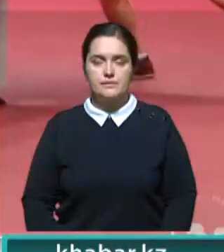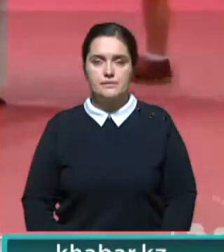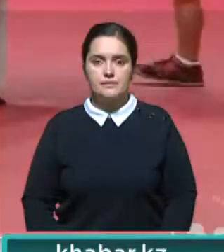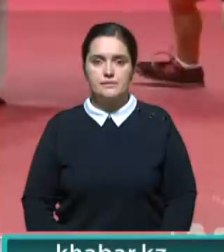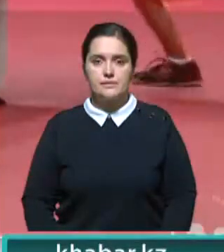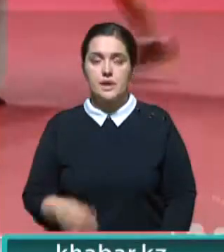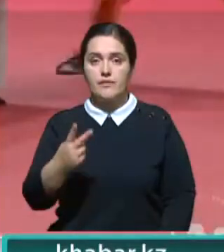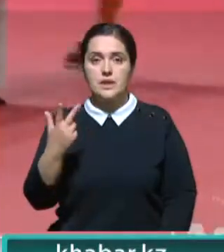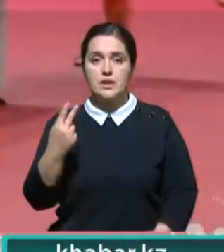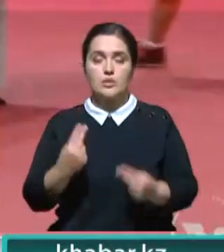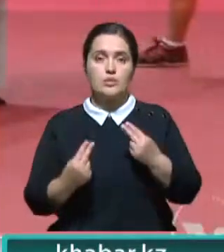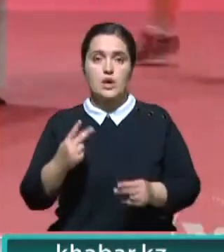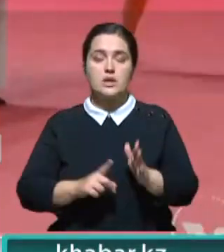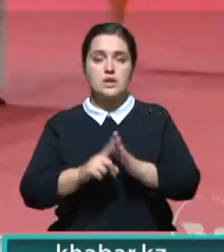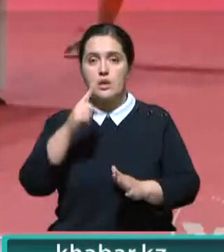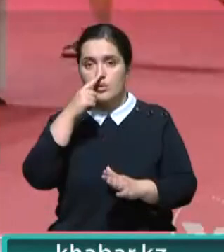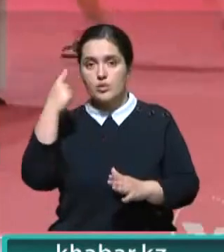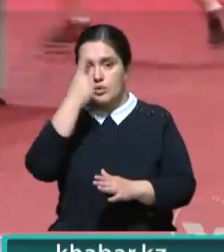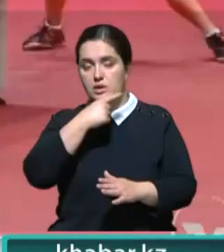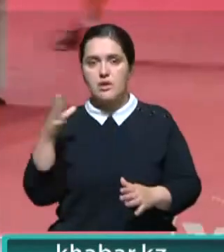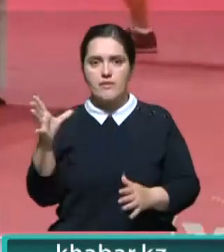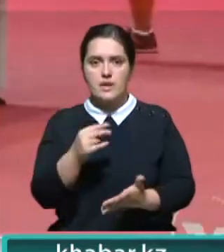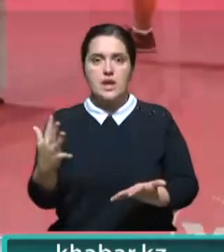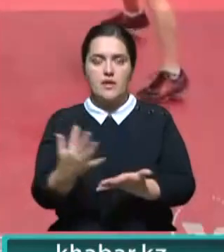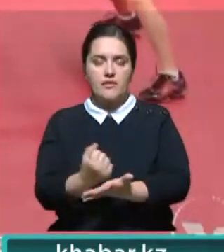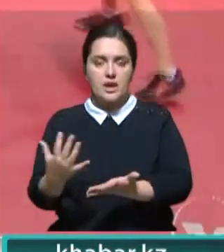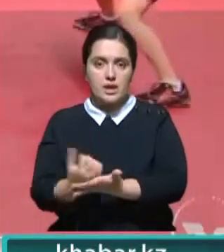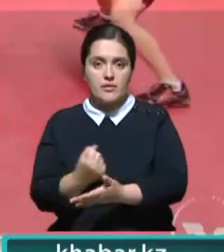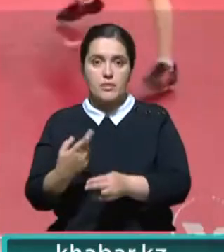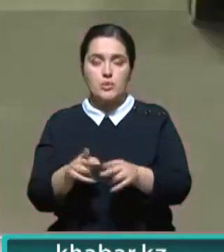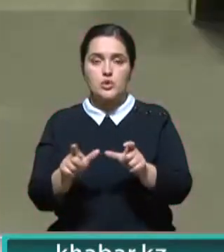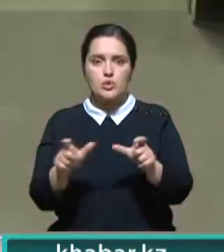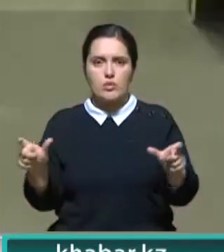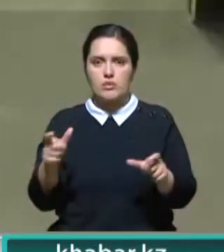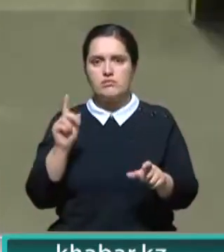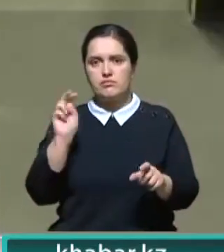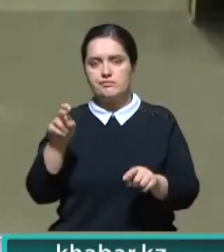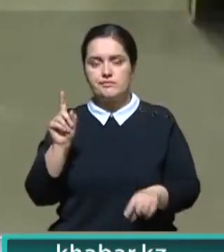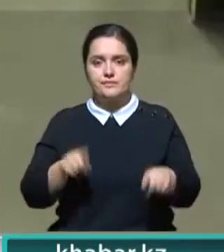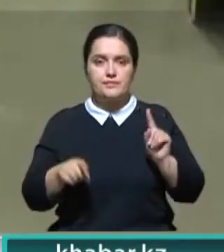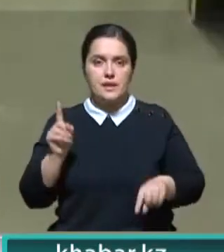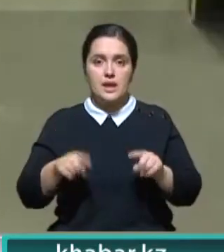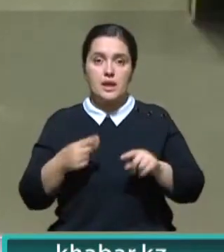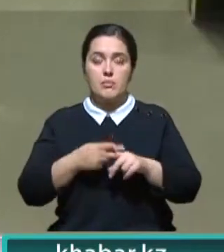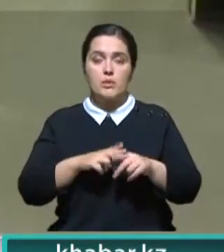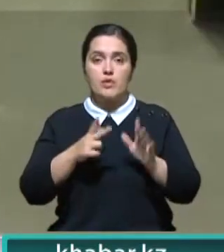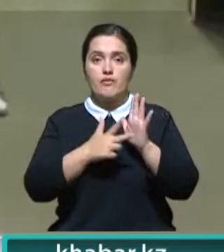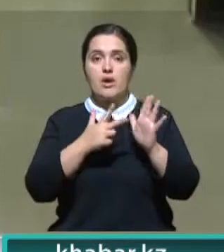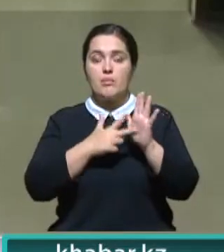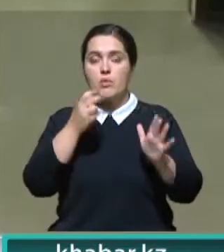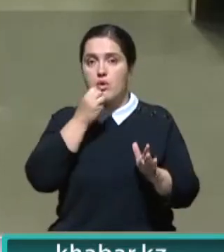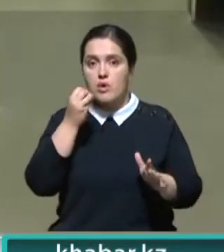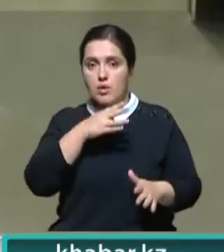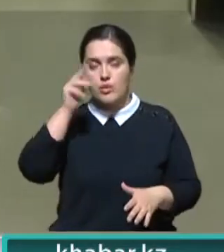23 турнира только с начала года. И почти все выиграны. В школе, конечно, Алан бывает редко. Но восьмой класс окончил хорошистом.